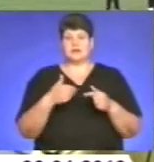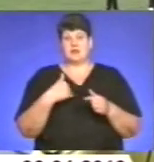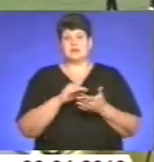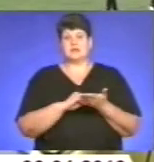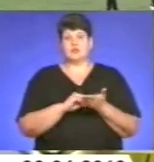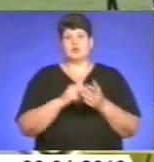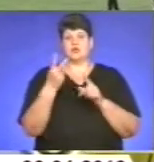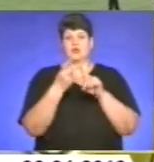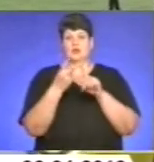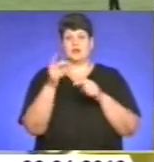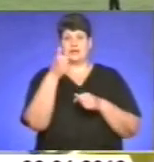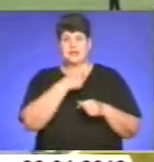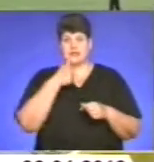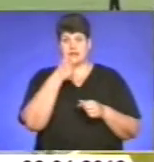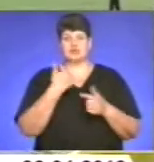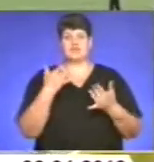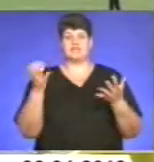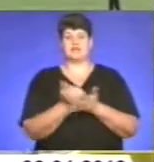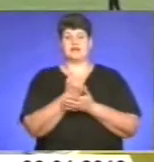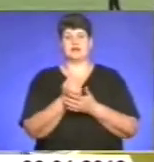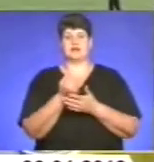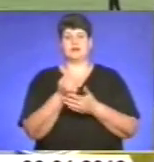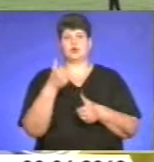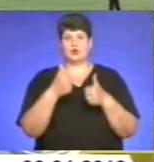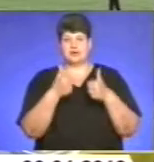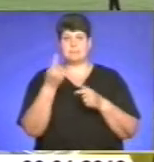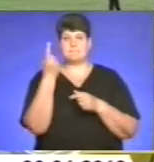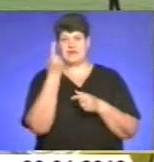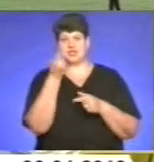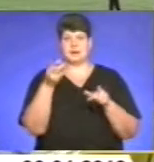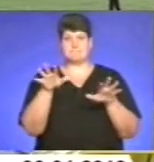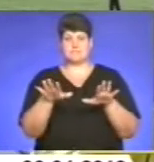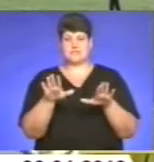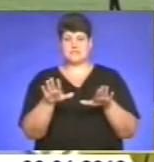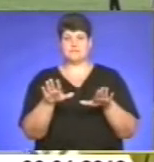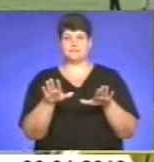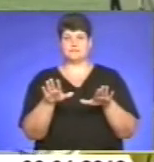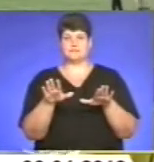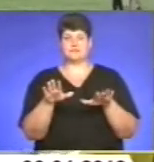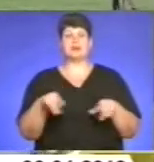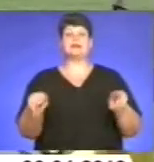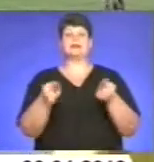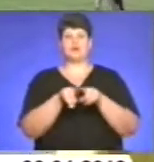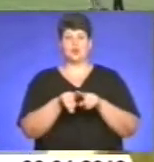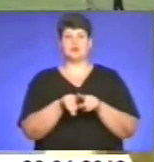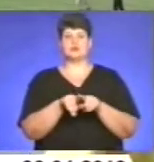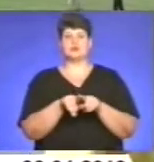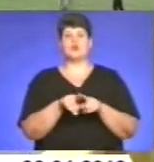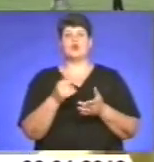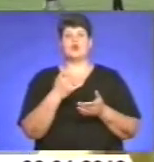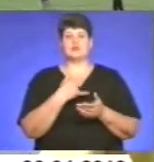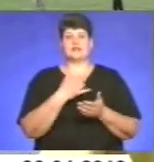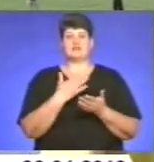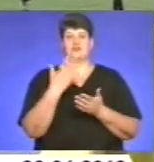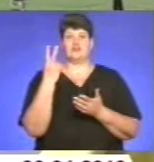Сьогодні виграли турнір, маємо перше місце, емоції селені. Також маємо два тренера